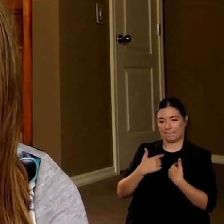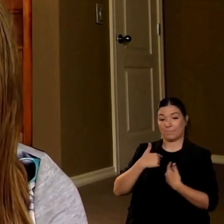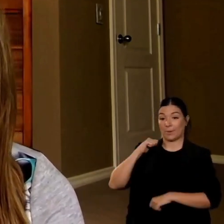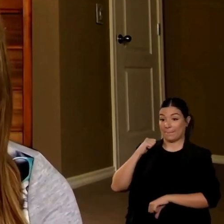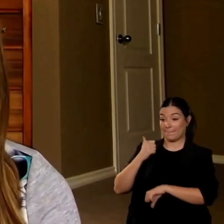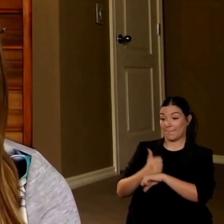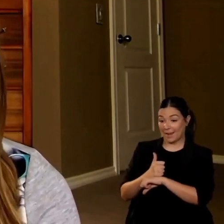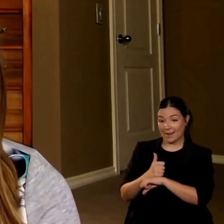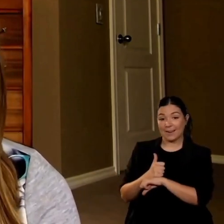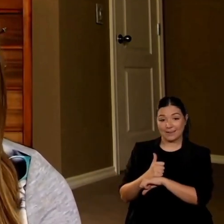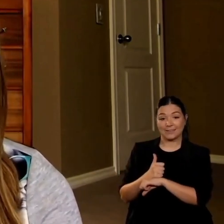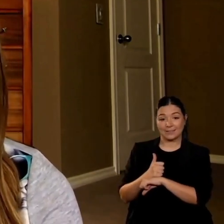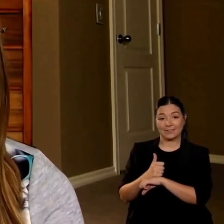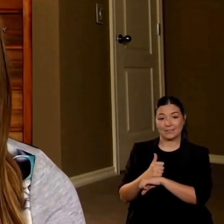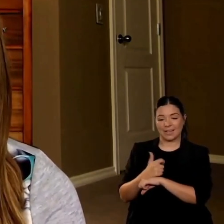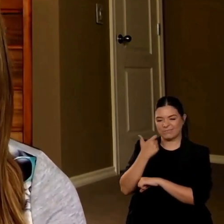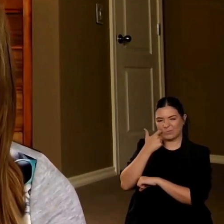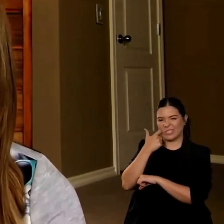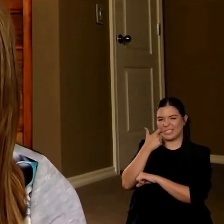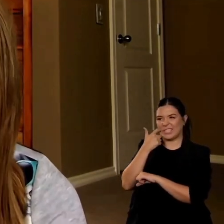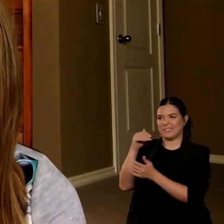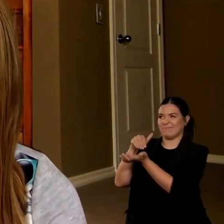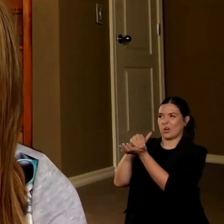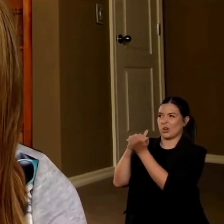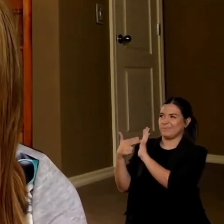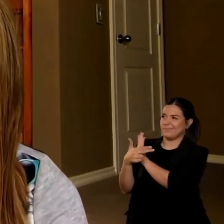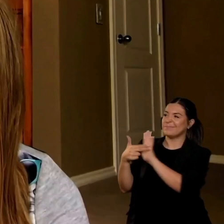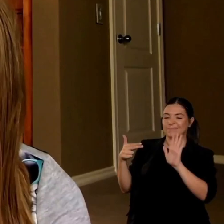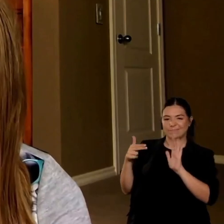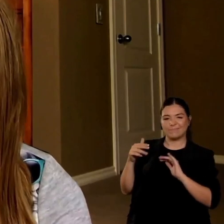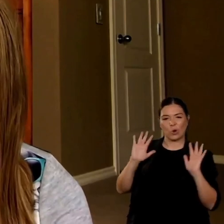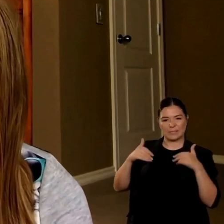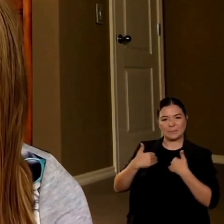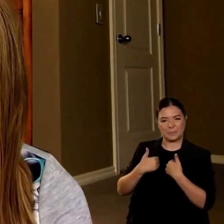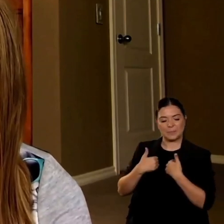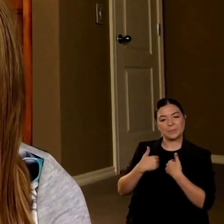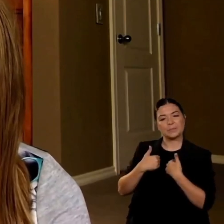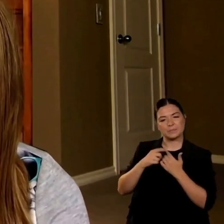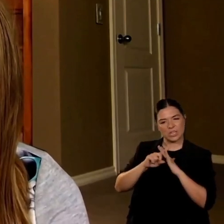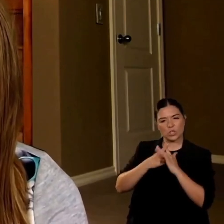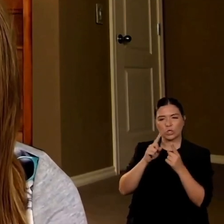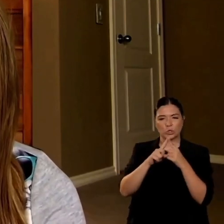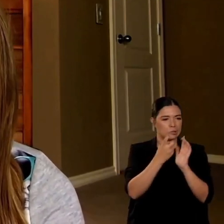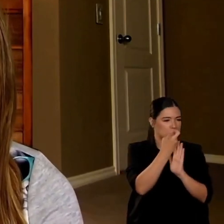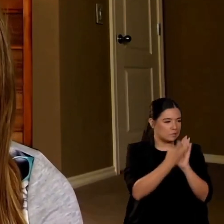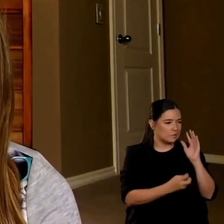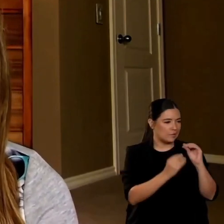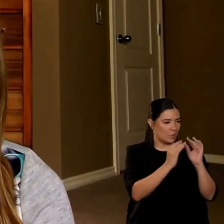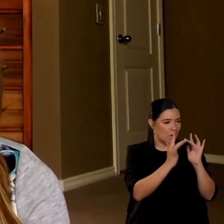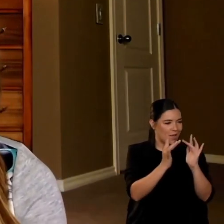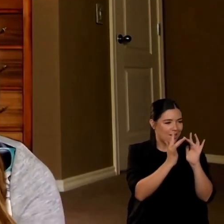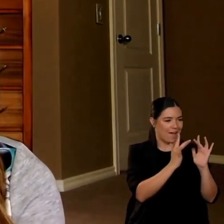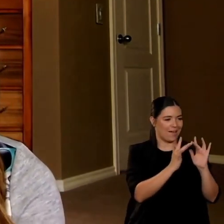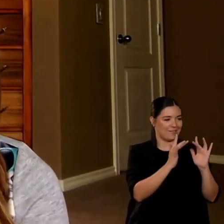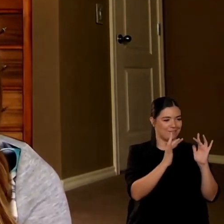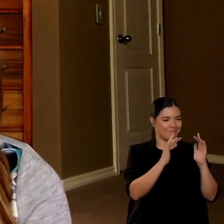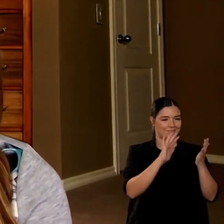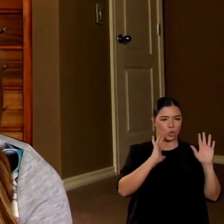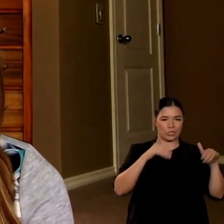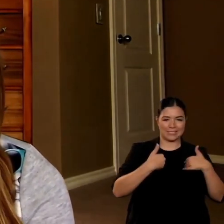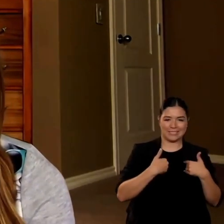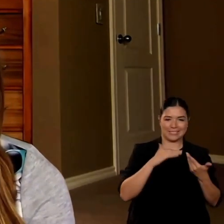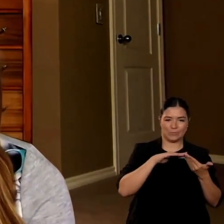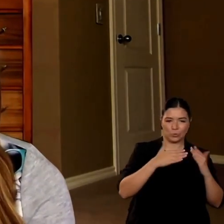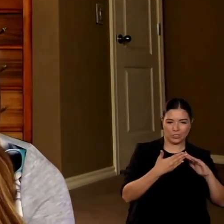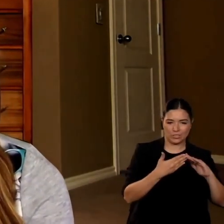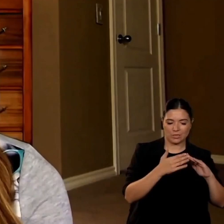ho capito di più su quello che sono io attraverso Scratch più che sulla propria vita